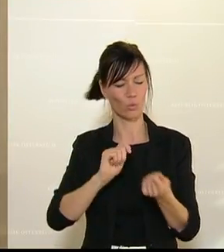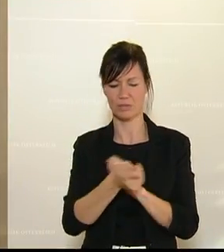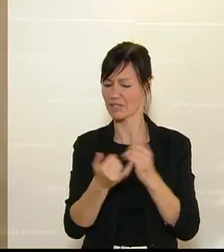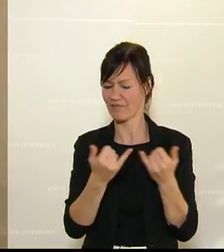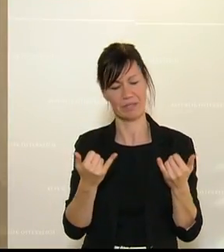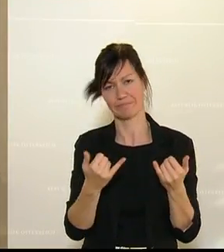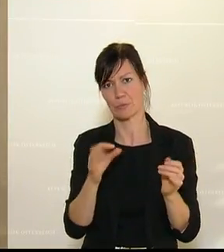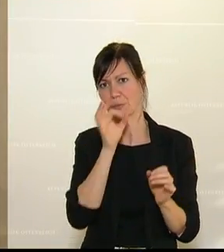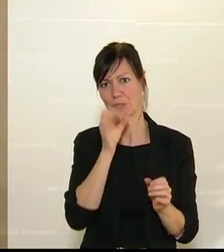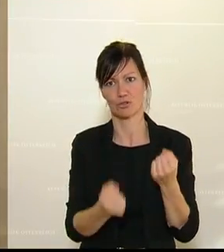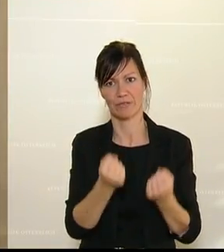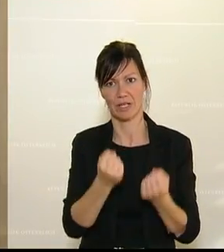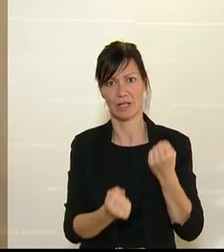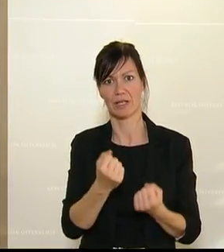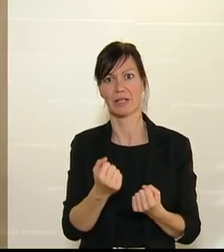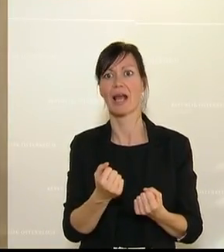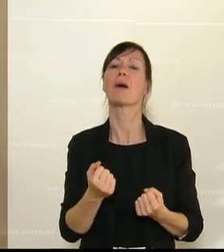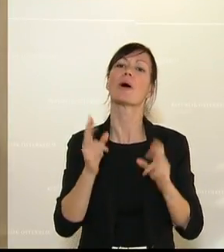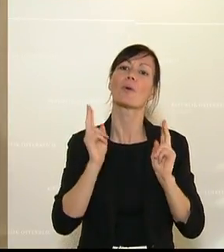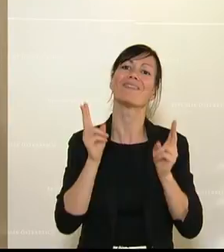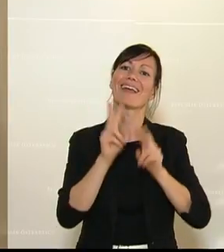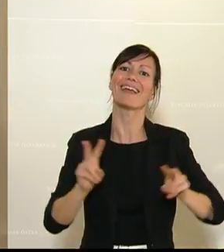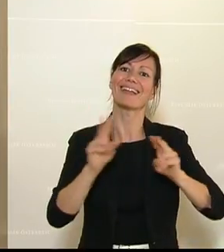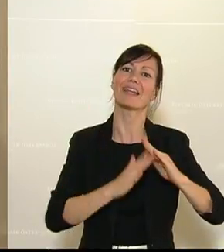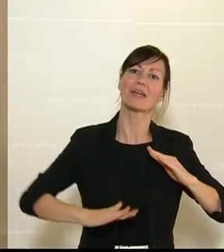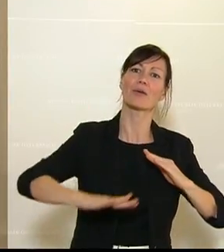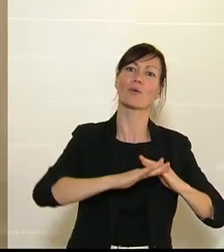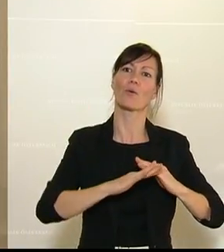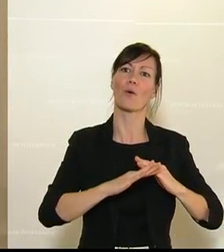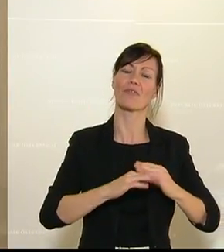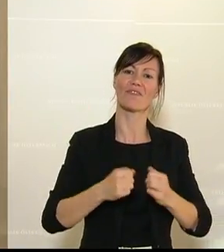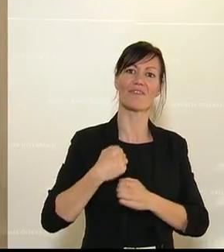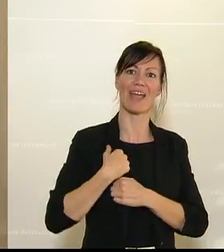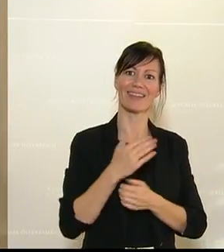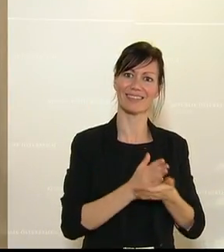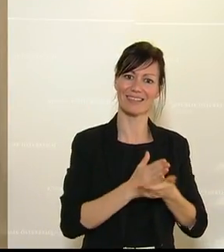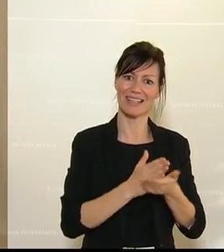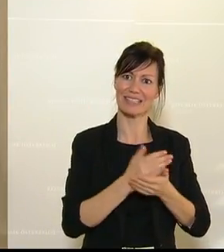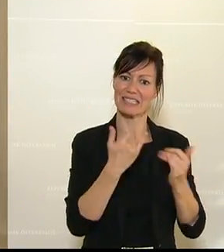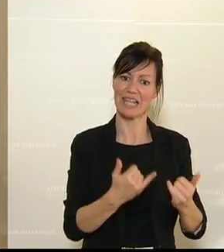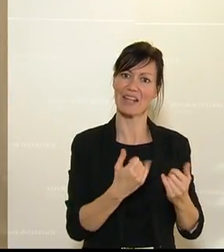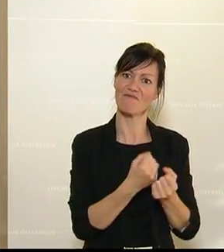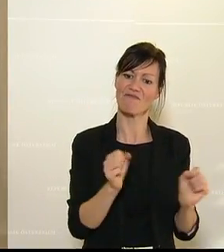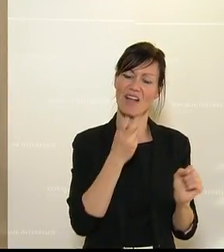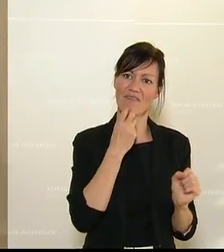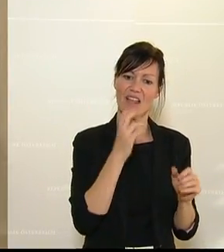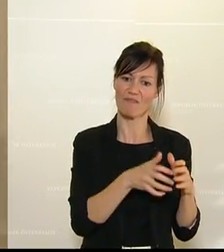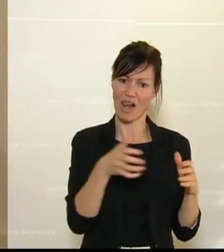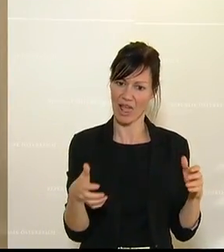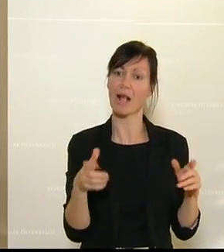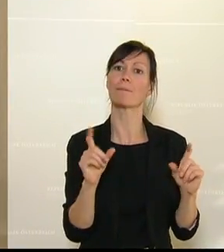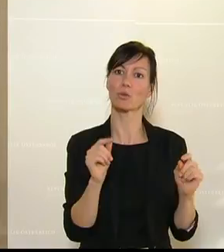Motel ähnlich des Grundwehrdienstes eine Möglichkeit sein, wo jetzt eine freiwillige Verlängerung möglich ist mit einem